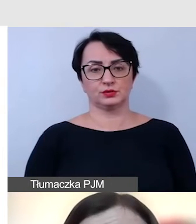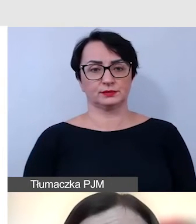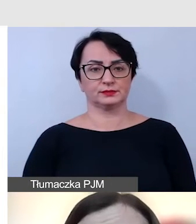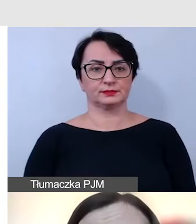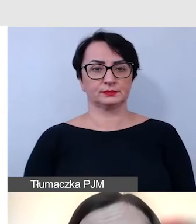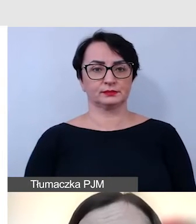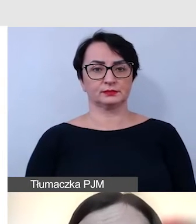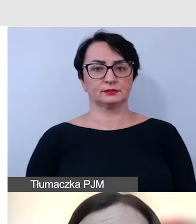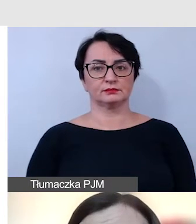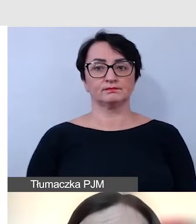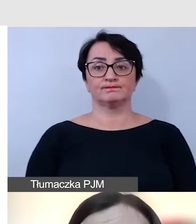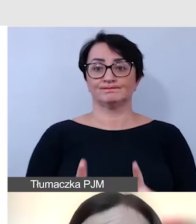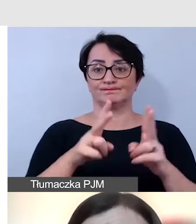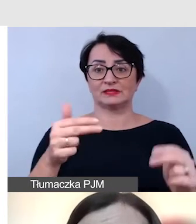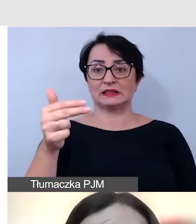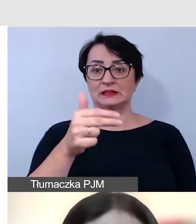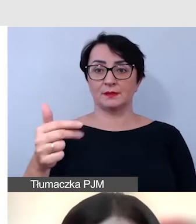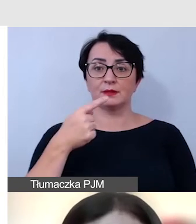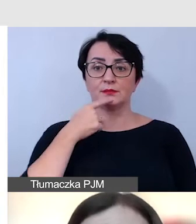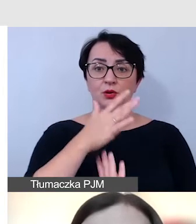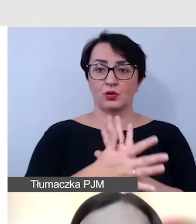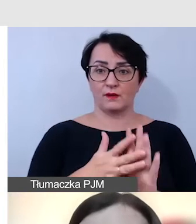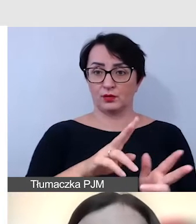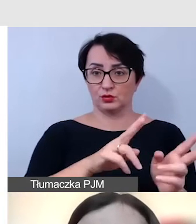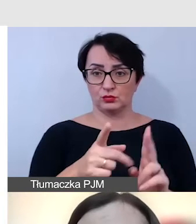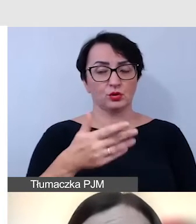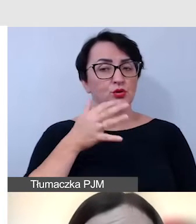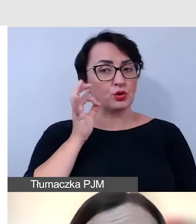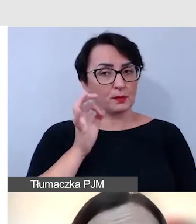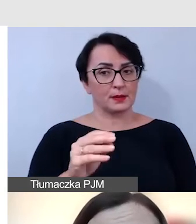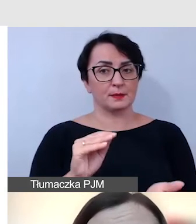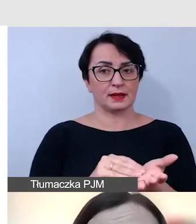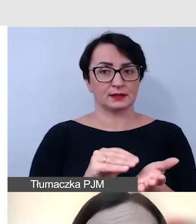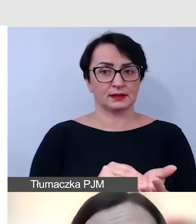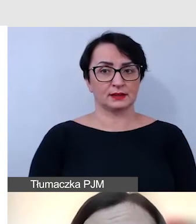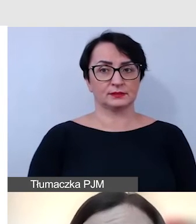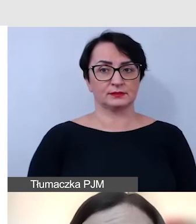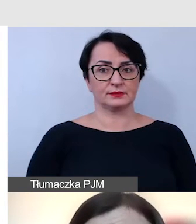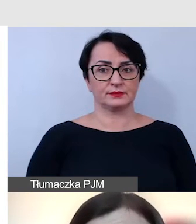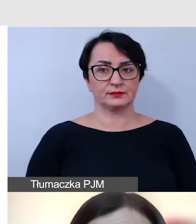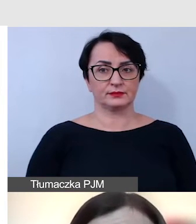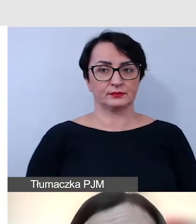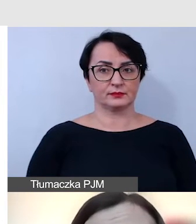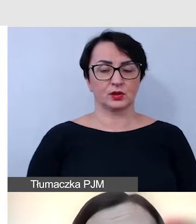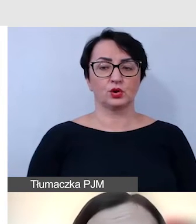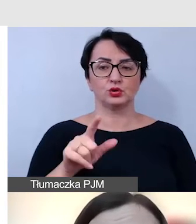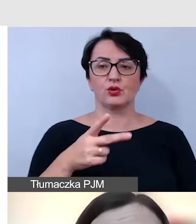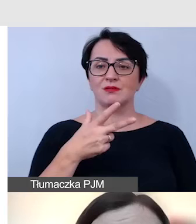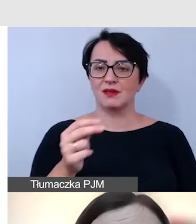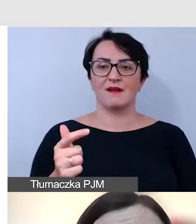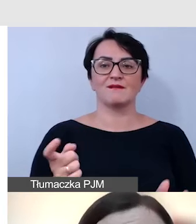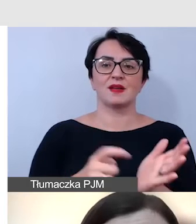W zakresie tłumaczenia na język migowy, który jest dobrą praktyką, nie wymogiem prawnym,